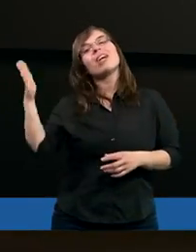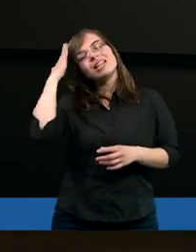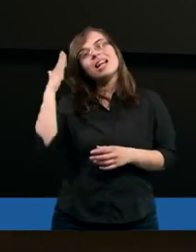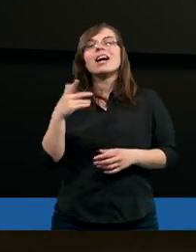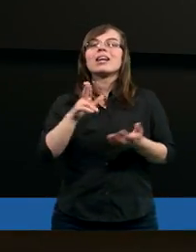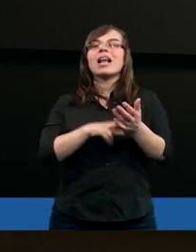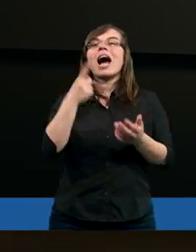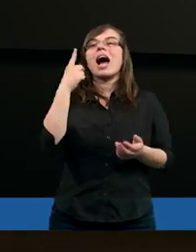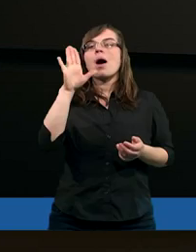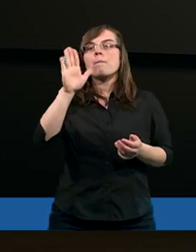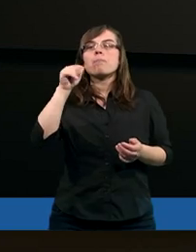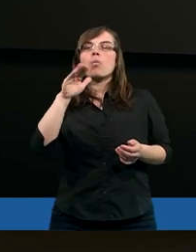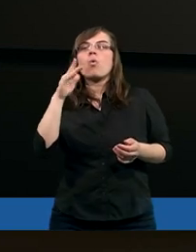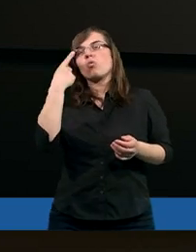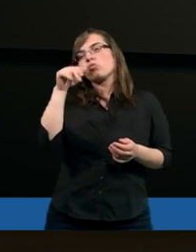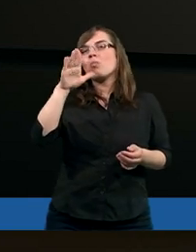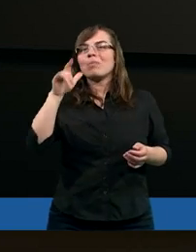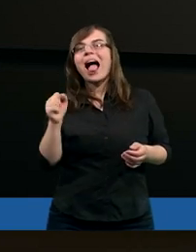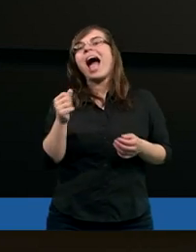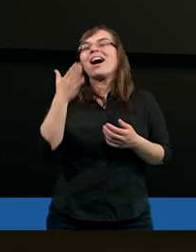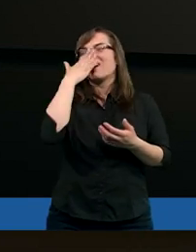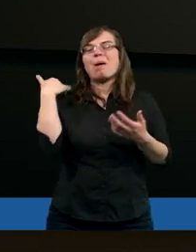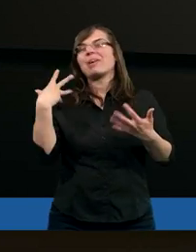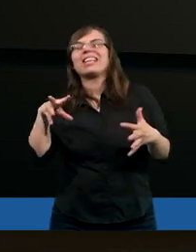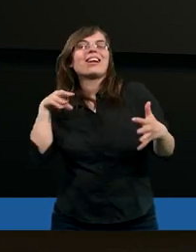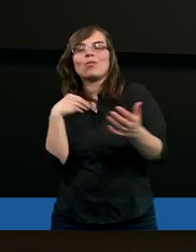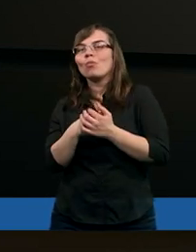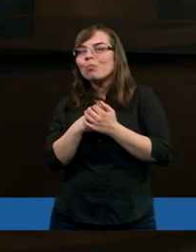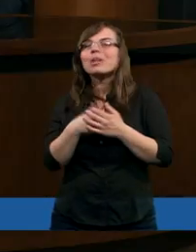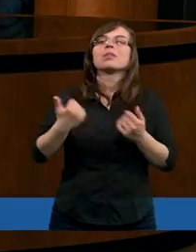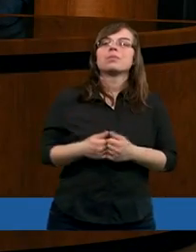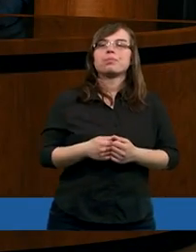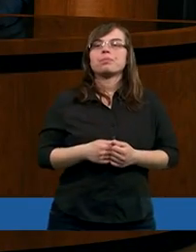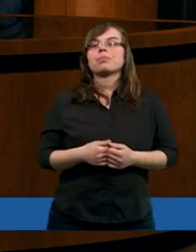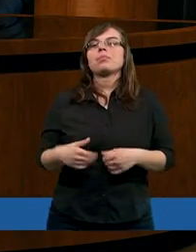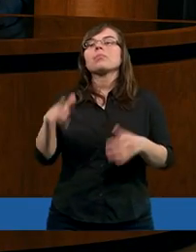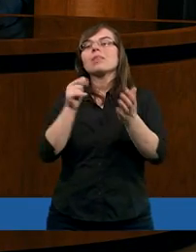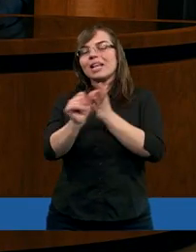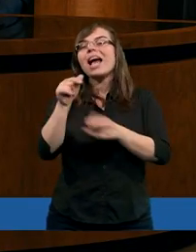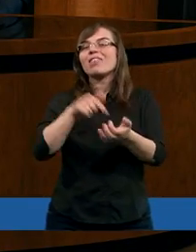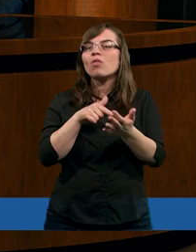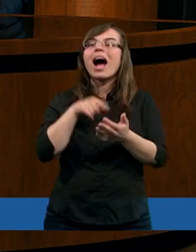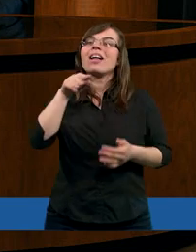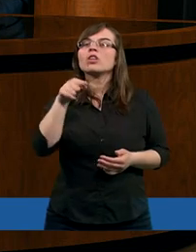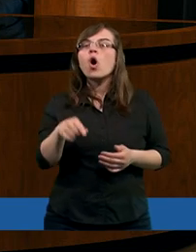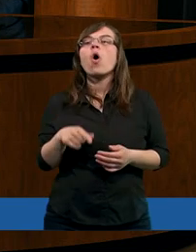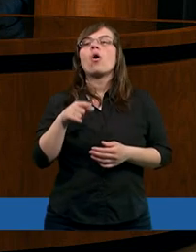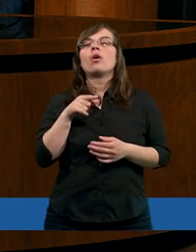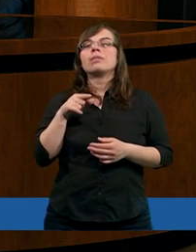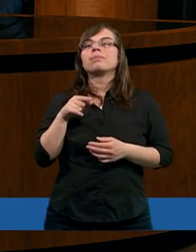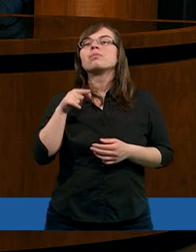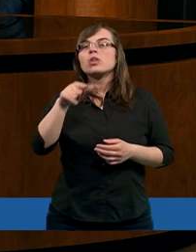się zna na bublach też i bubla by chyba nie kupił. Jeśli można jeszcze. I tu jest właśnie to, o czym